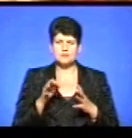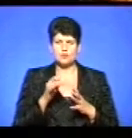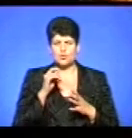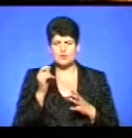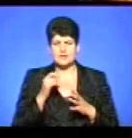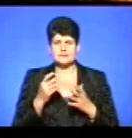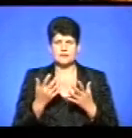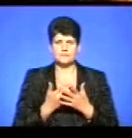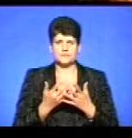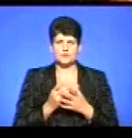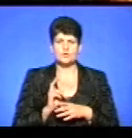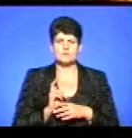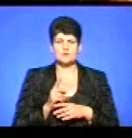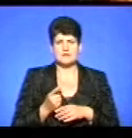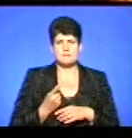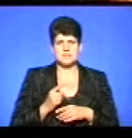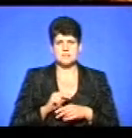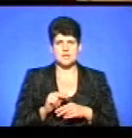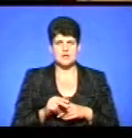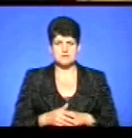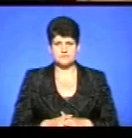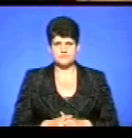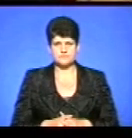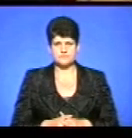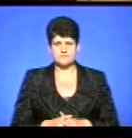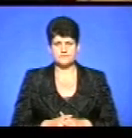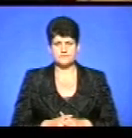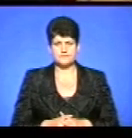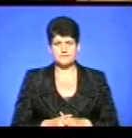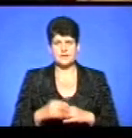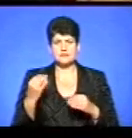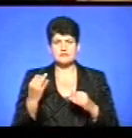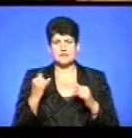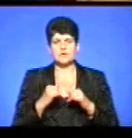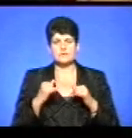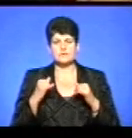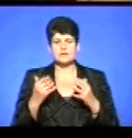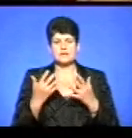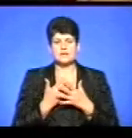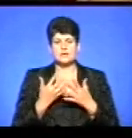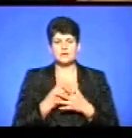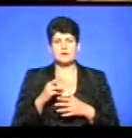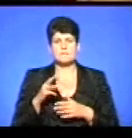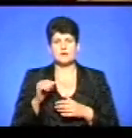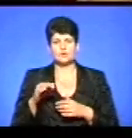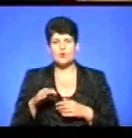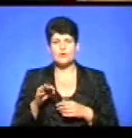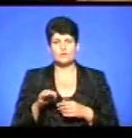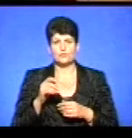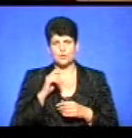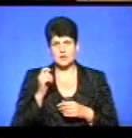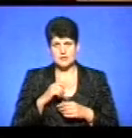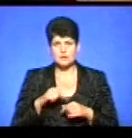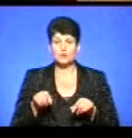кінемоторг, тому завітав на майстер-клас. І все ж таки цікавий розвиток кінематографу України, тому що